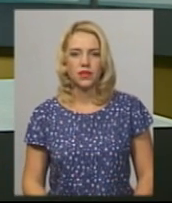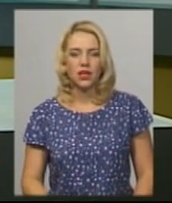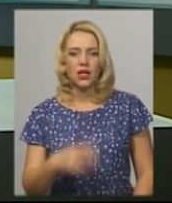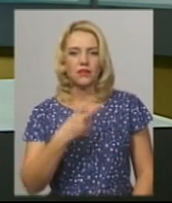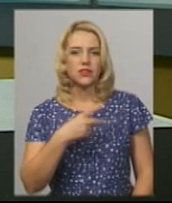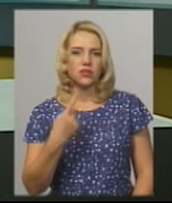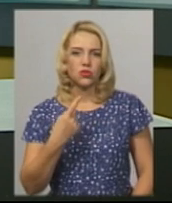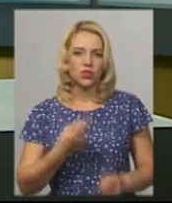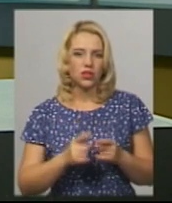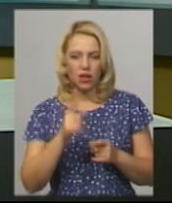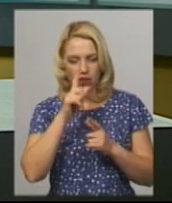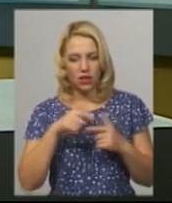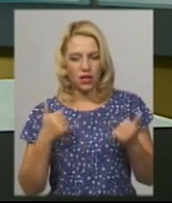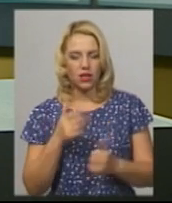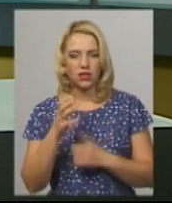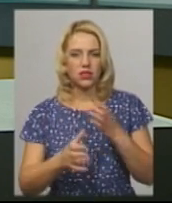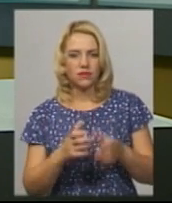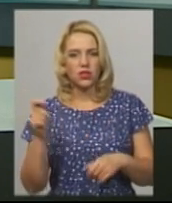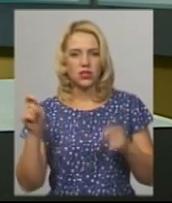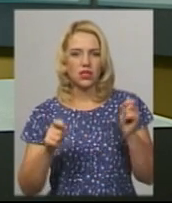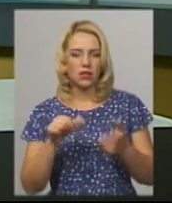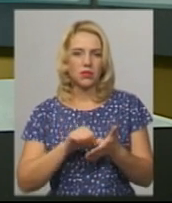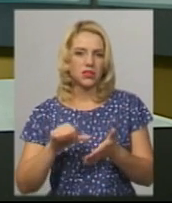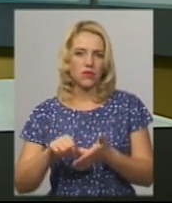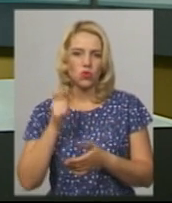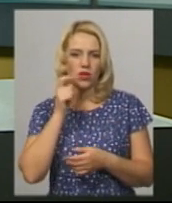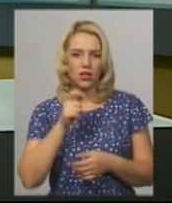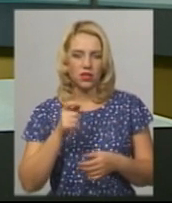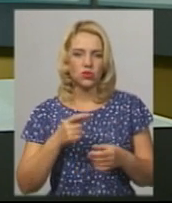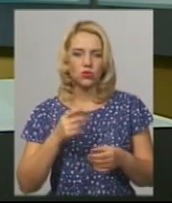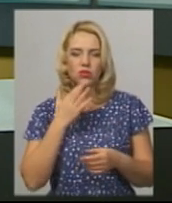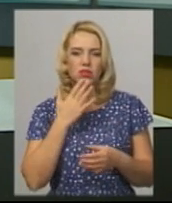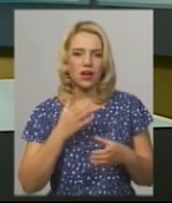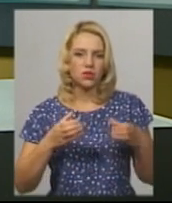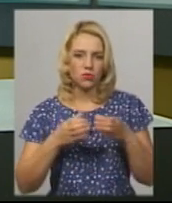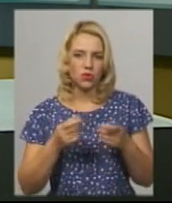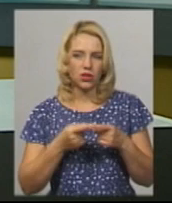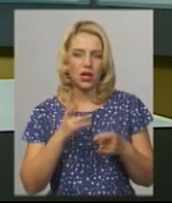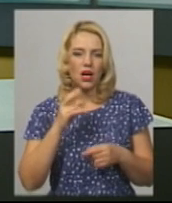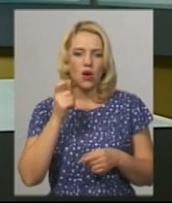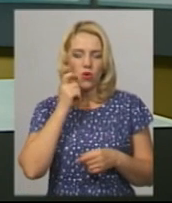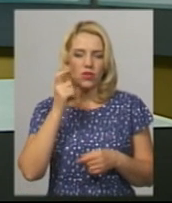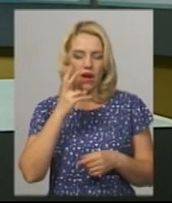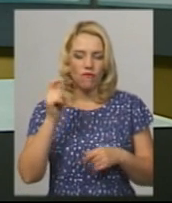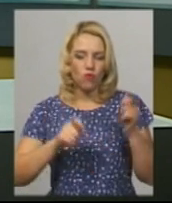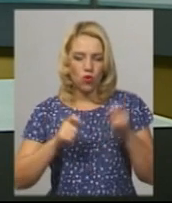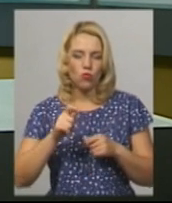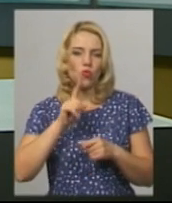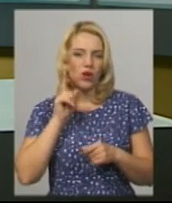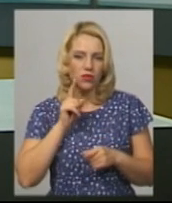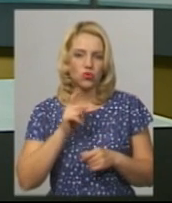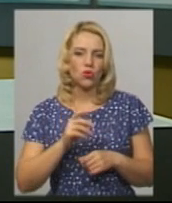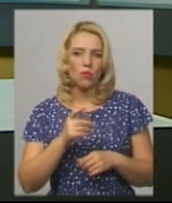21-ї країни світу з'їхалися представники української діаспори у Хмельницький на форум української молоді. Перший